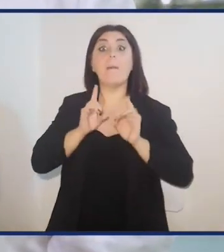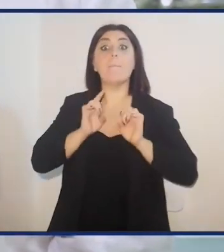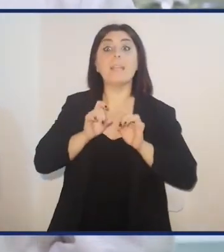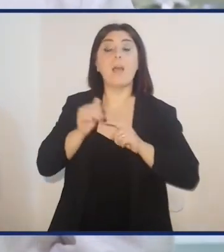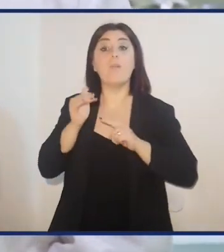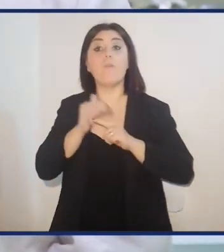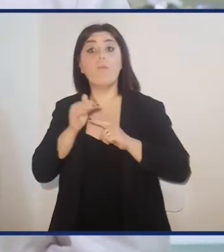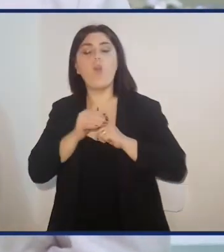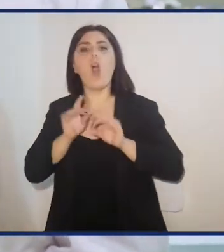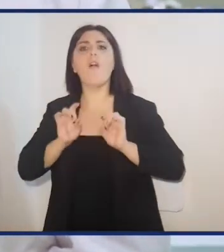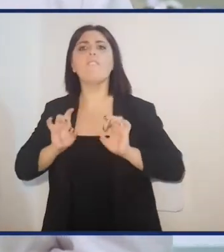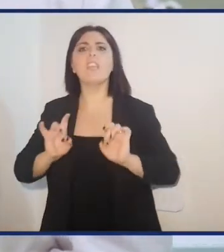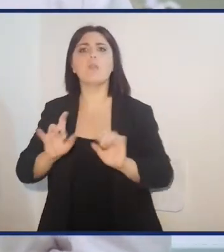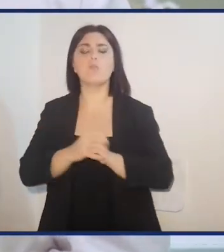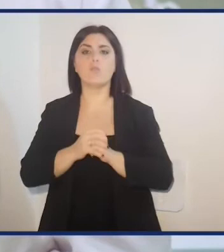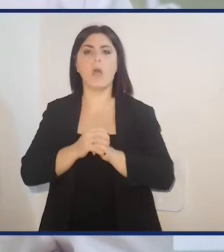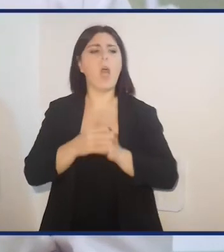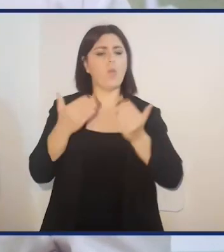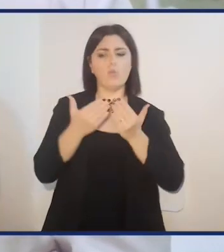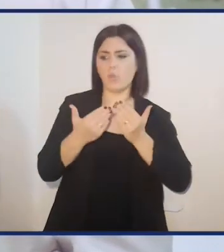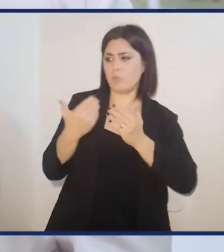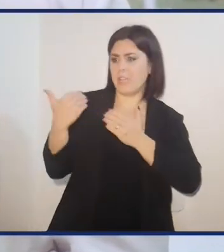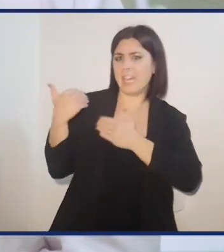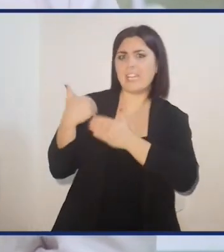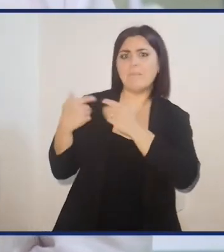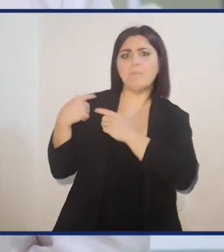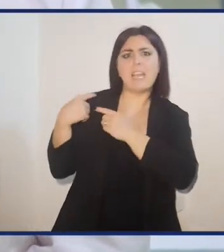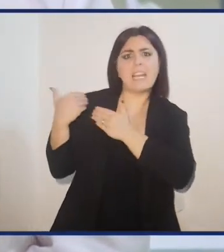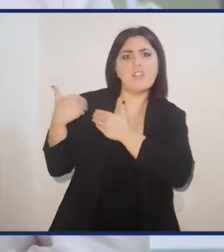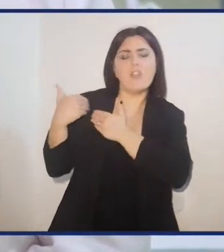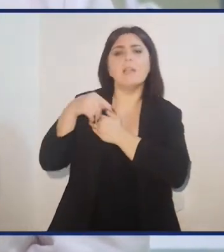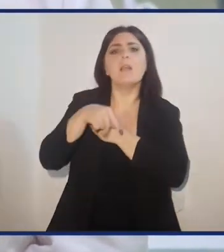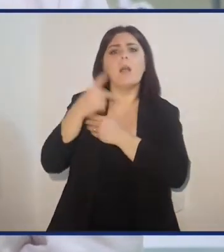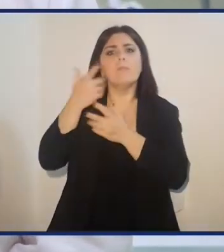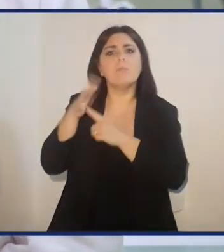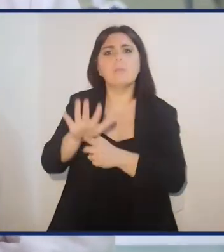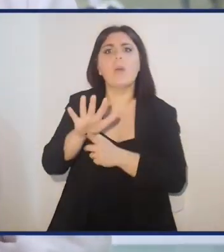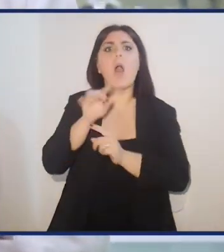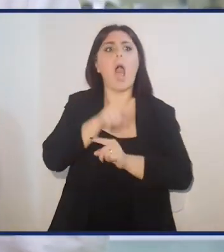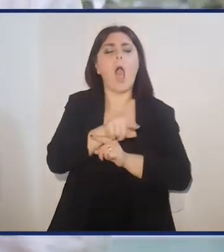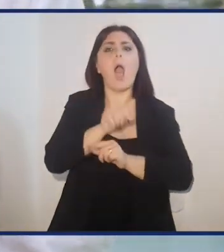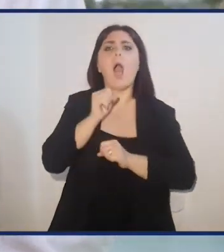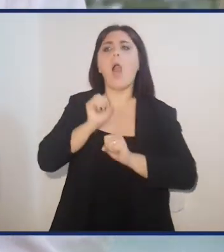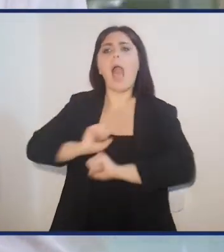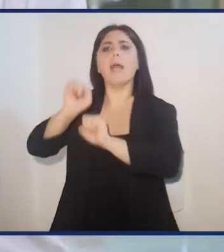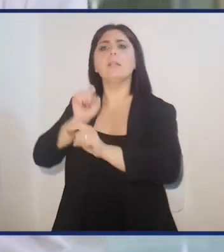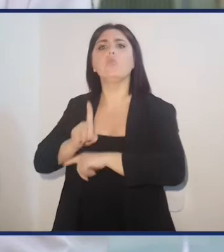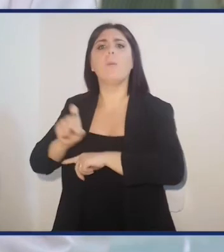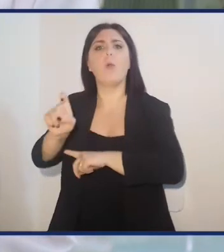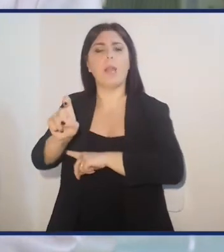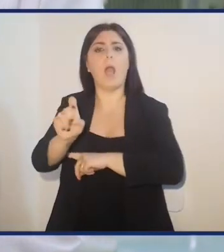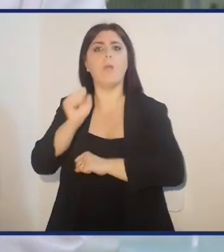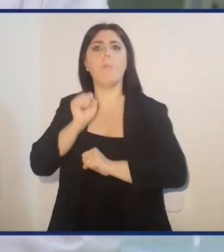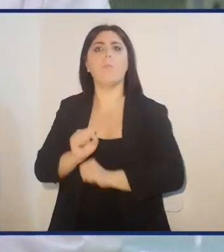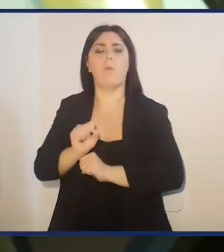difesa contro batteri, funghi e virus. Studi più recenti hanno dimostrato come alcuni di essi esplichino anche un